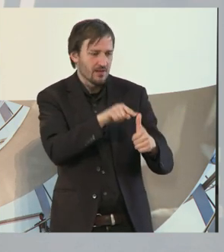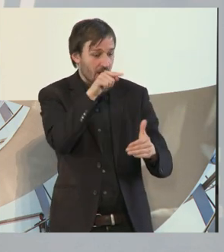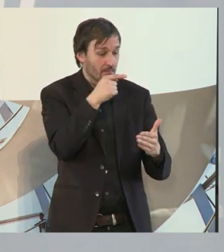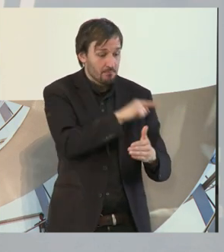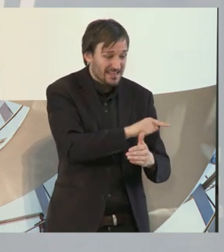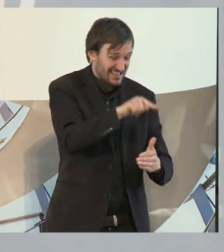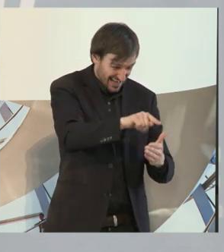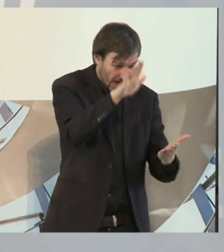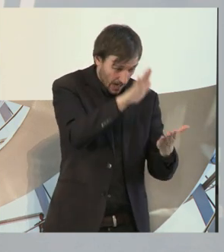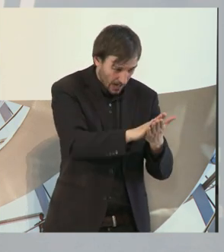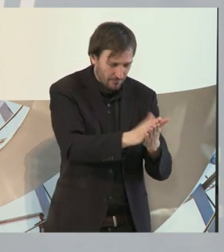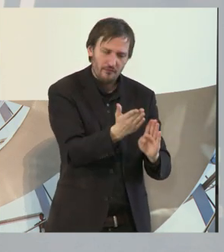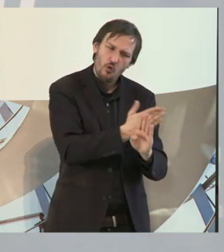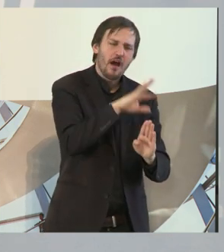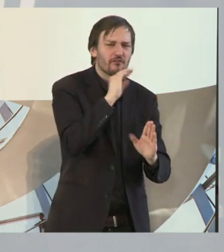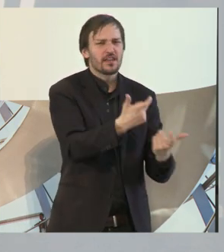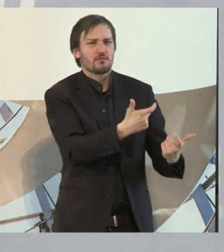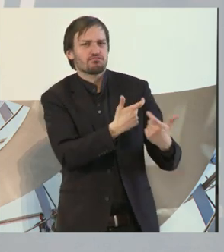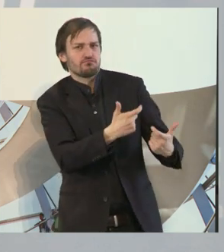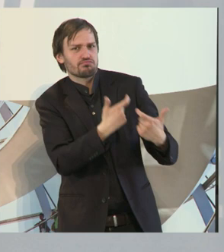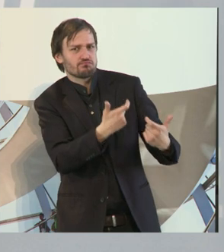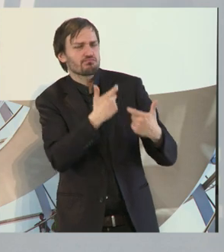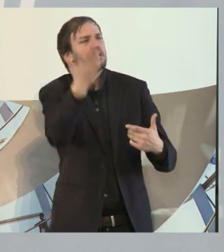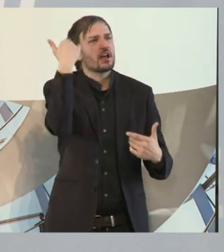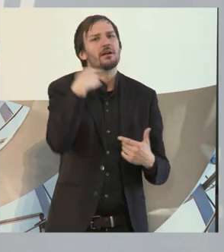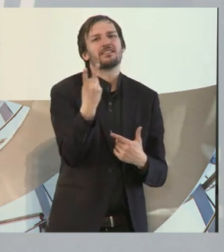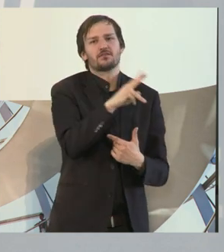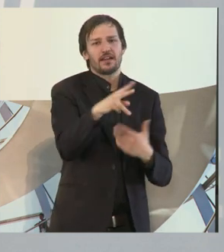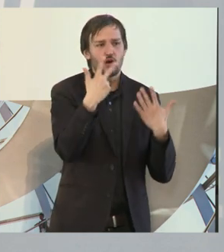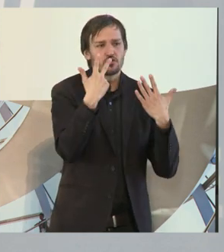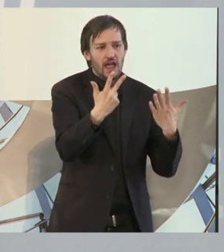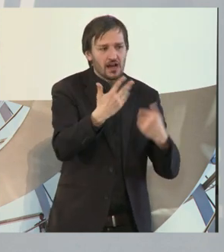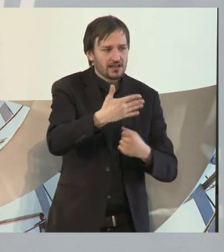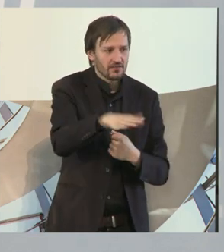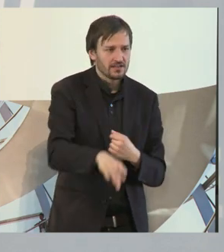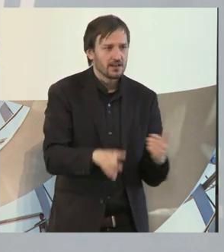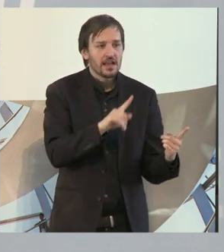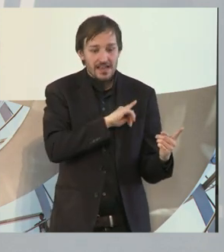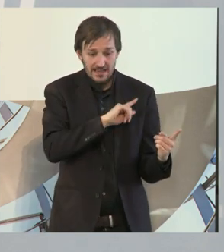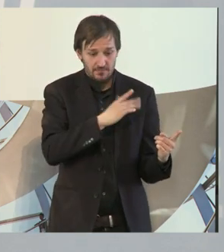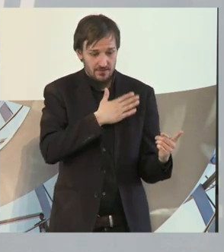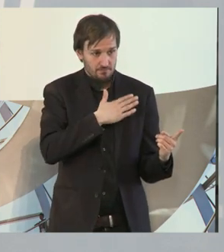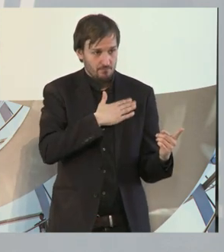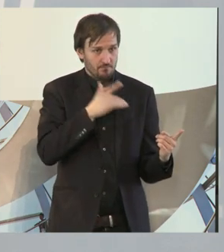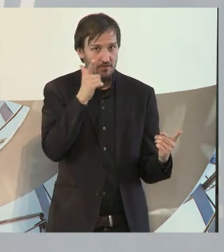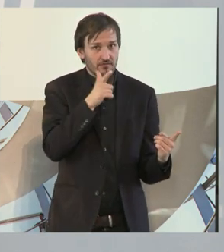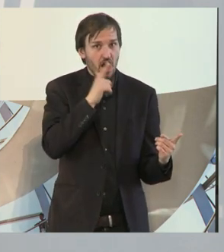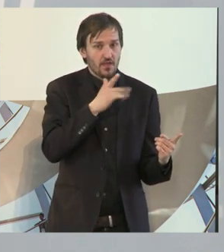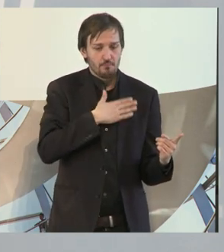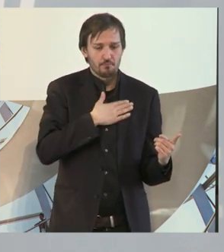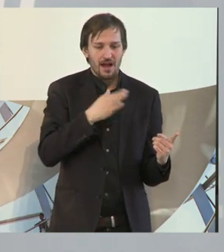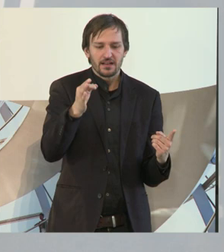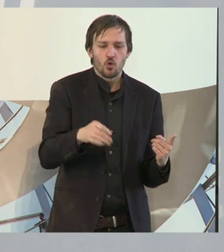sehr steinig. Das war im Jahr 2008. Ich selbst bin Vater eines Jungen mit Down